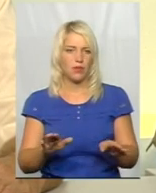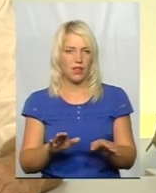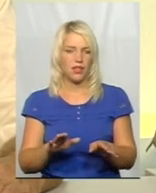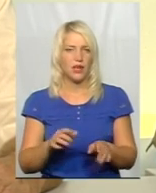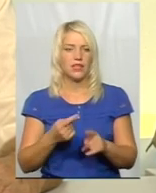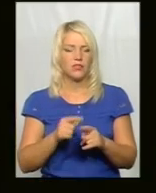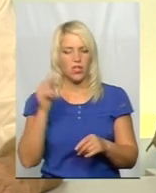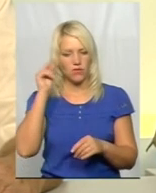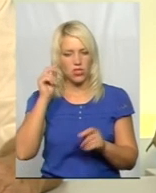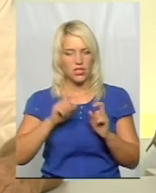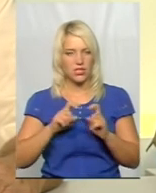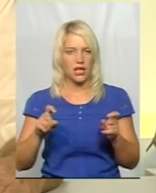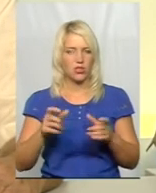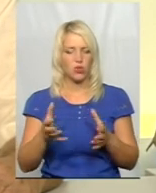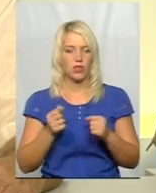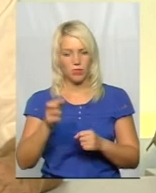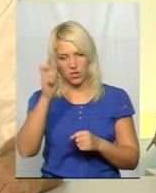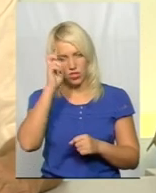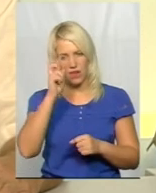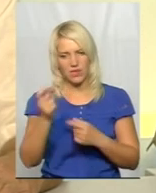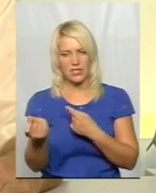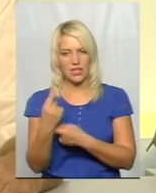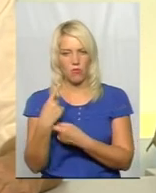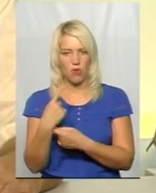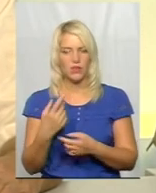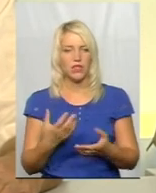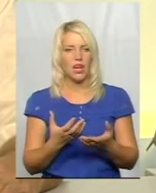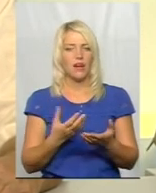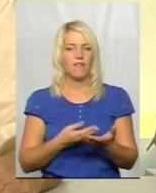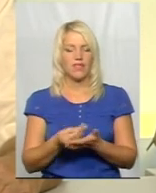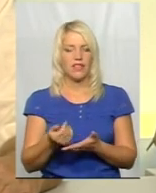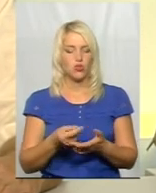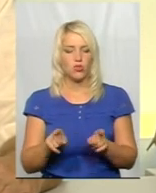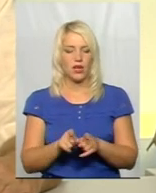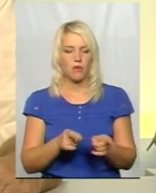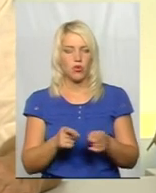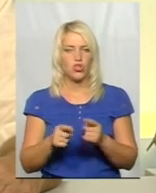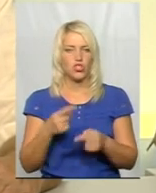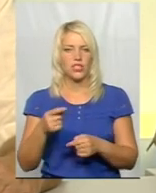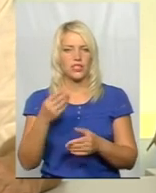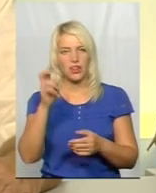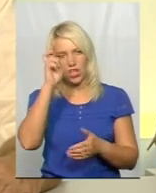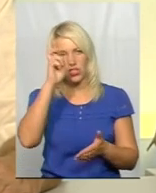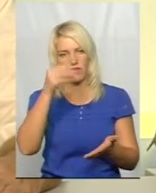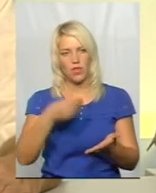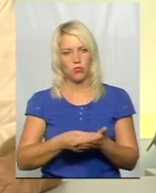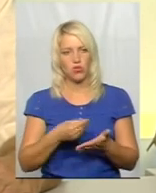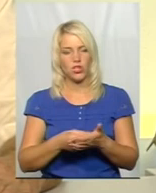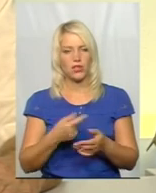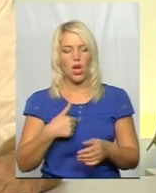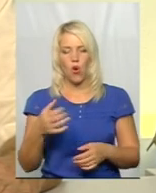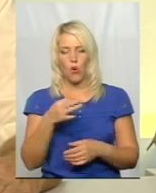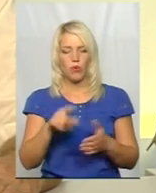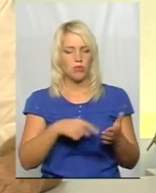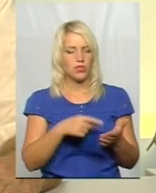навчальні заклади отримують державне замовлення, фінансується така підготовка через державний бюджет. Гроші з обласного, ні